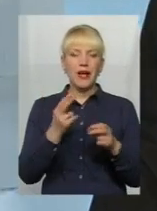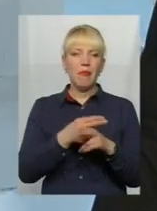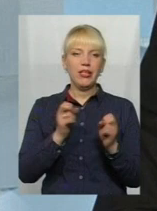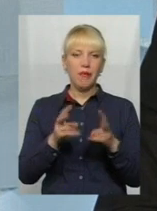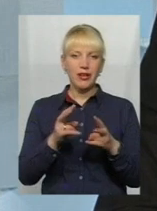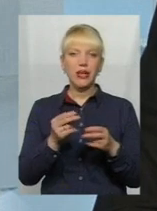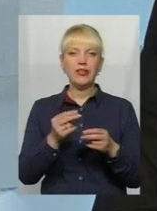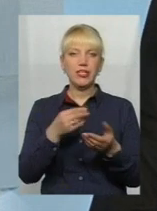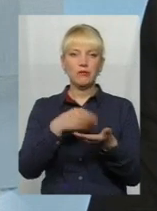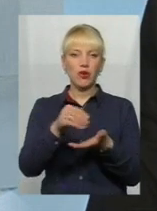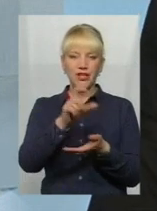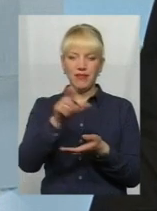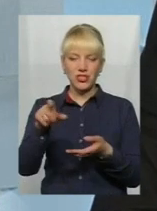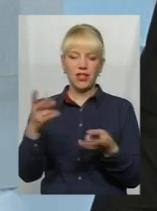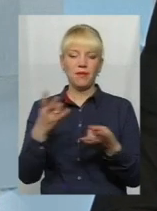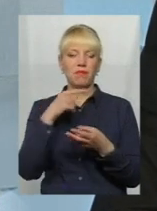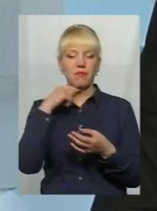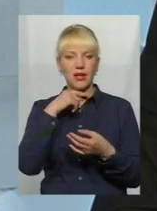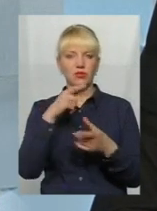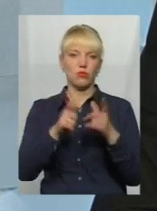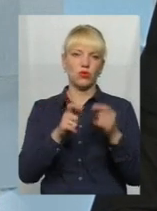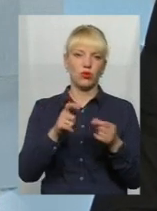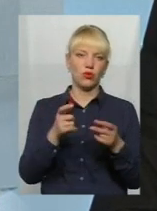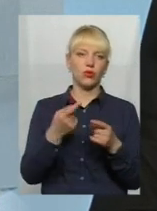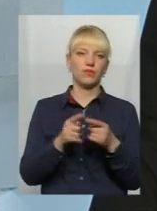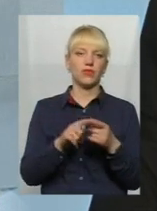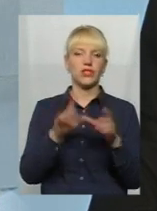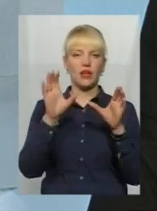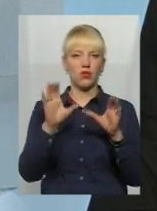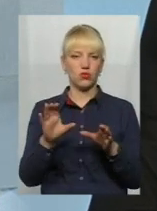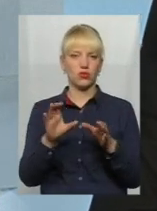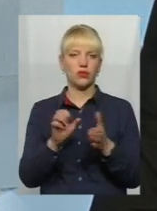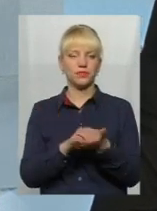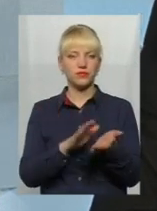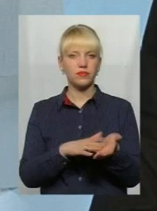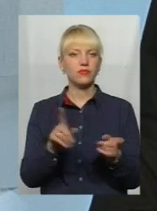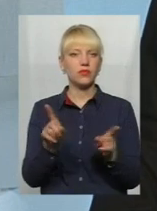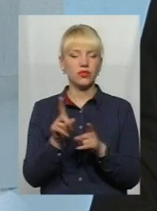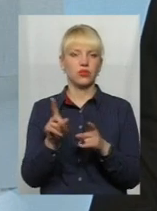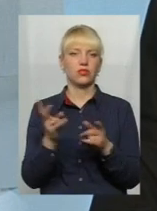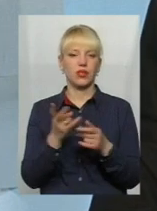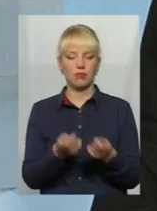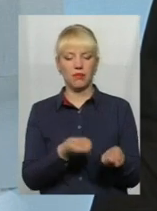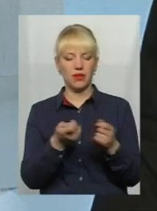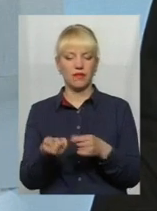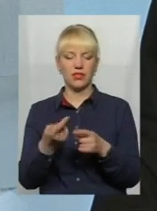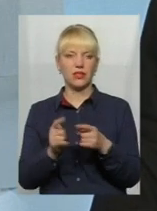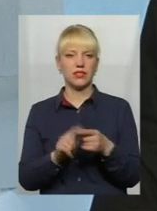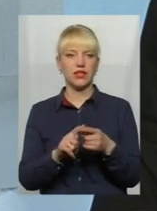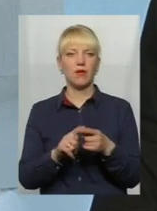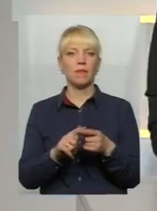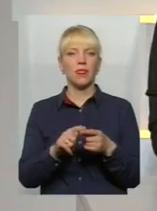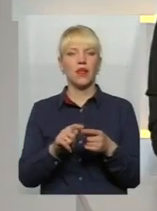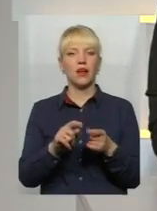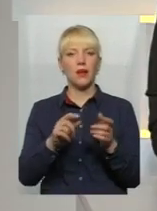молоко, м'ясо і іншу продукту. Вона є чинним законодавством, визначено, що має привезти на то молоко паспорт на корову, де є